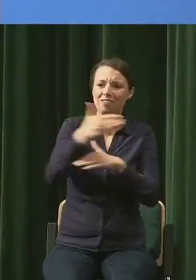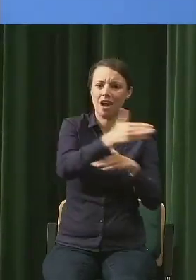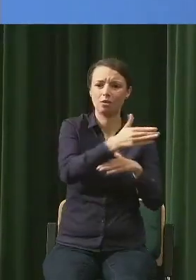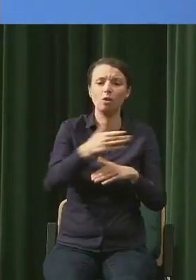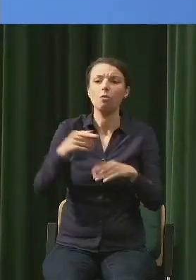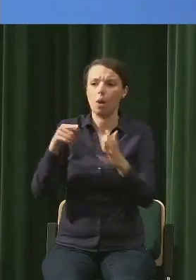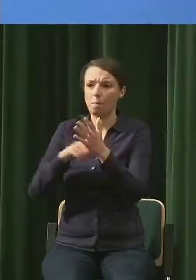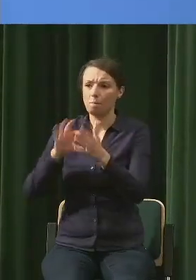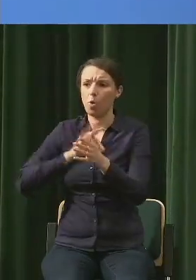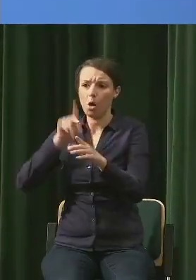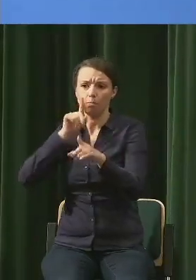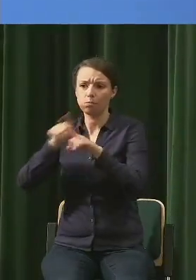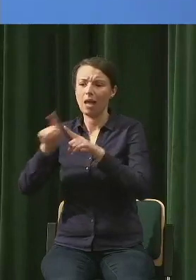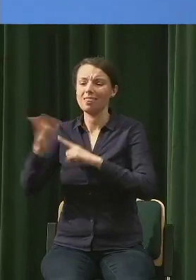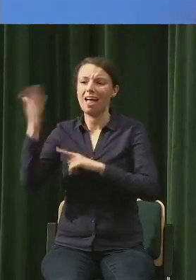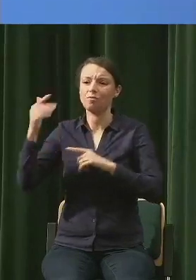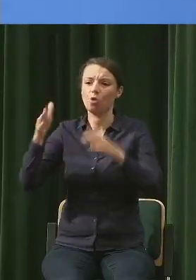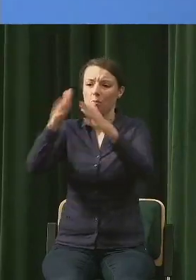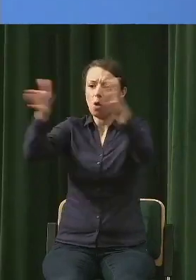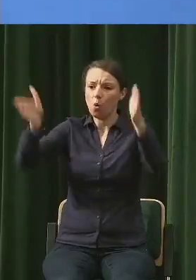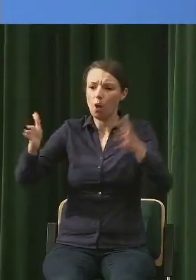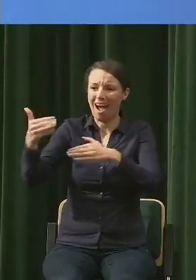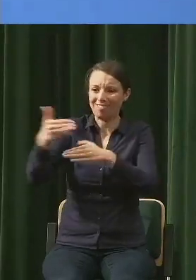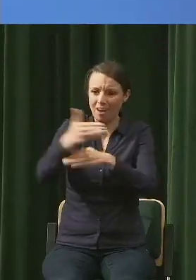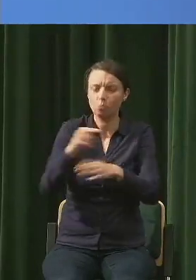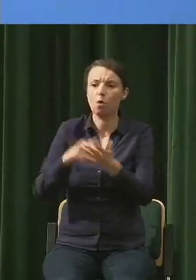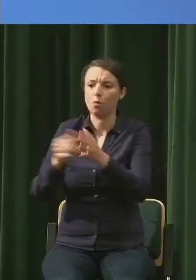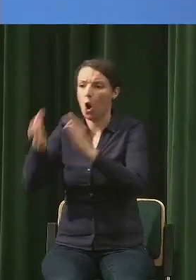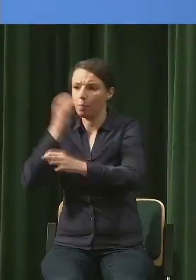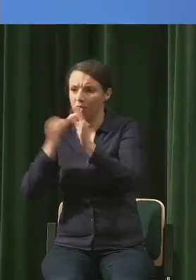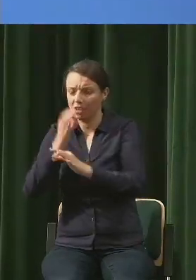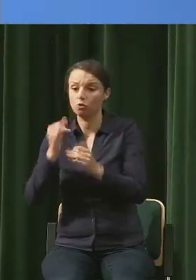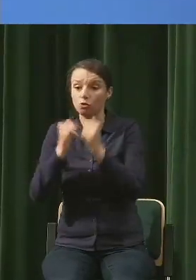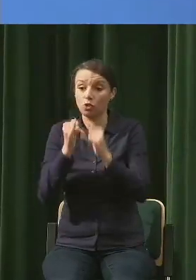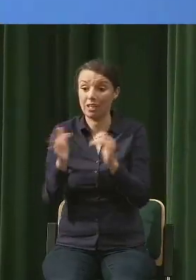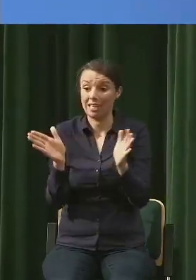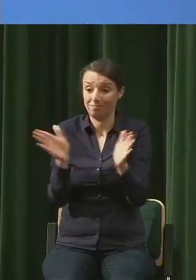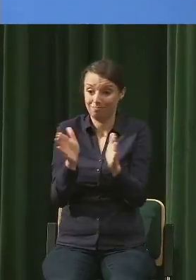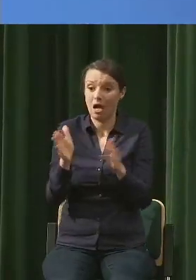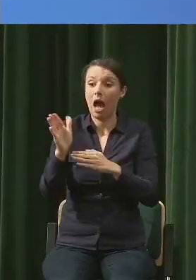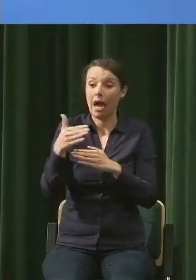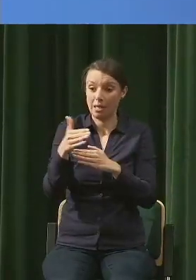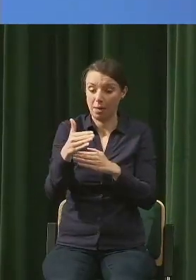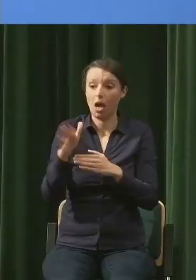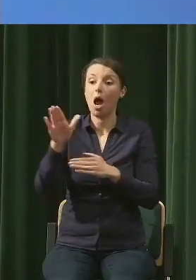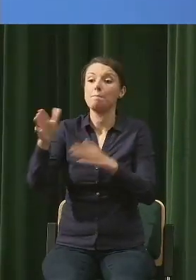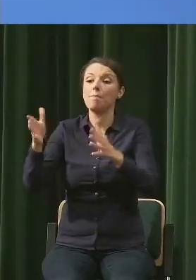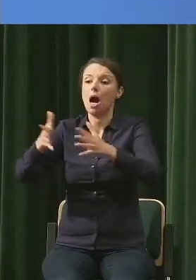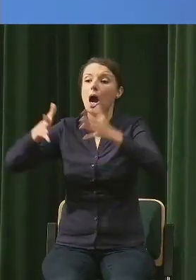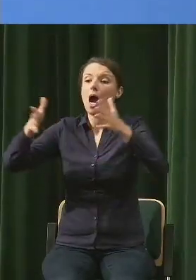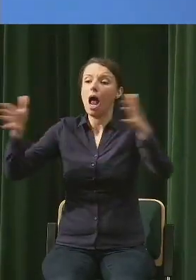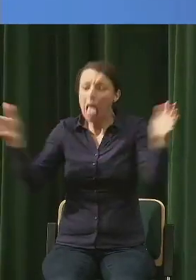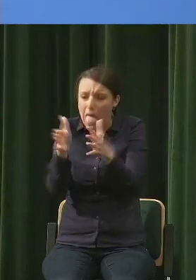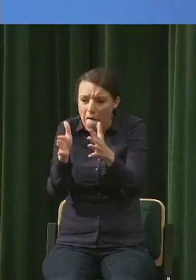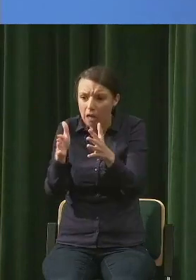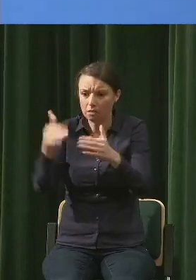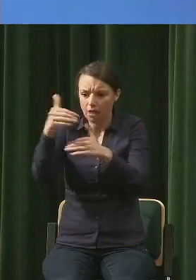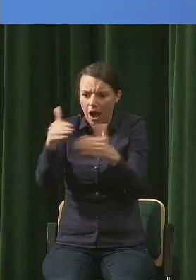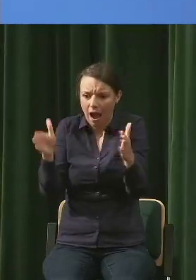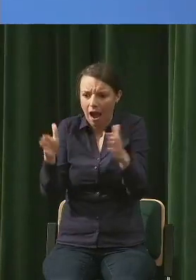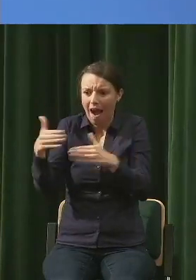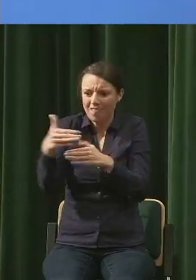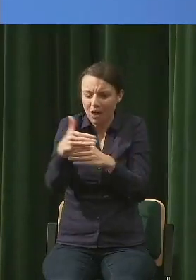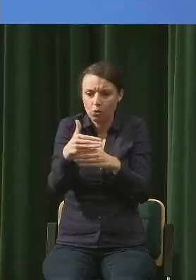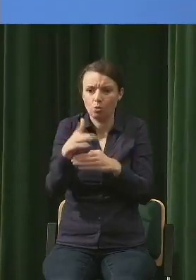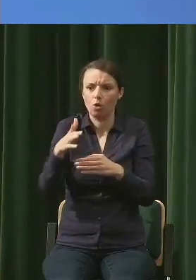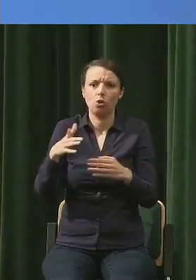że jak ryba akwariowa jest umieszczona w zbyt małym akwarium, to ona karłowa dzieje. Ona nigdy nie